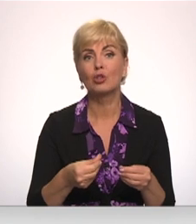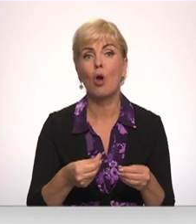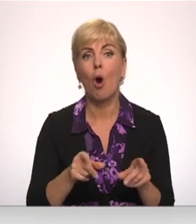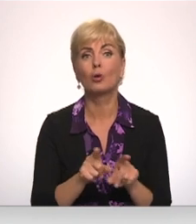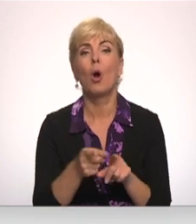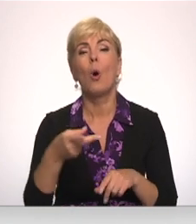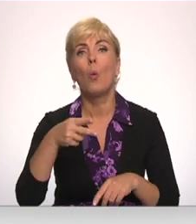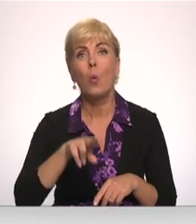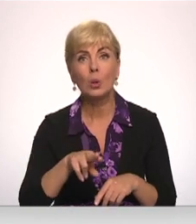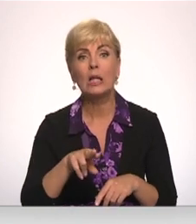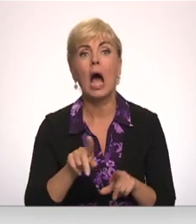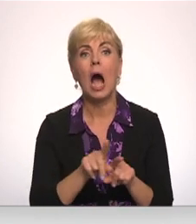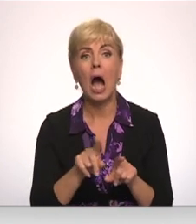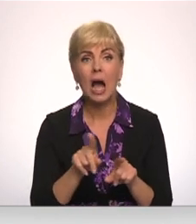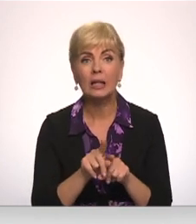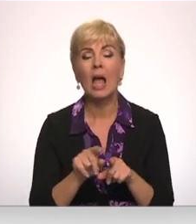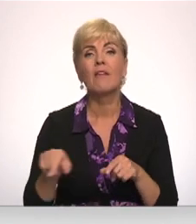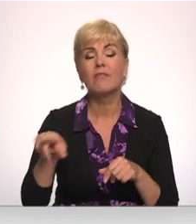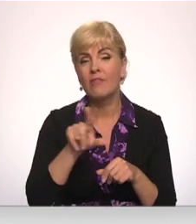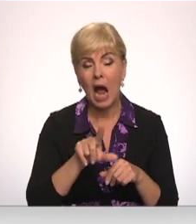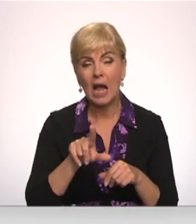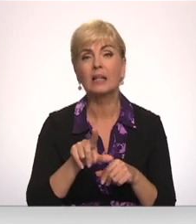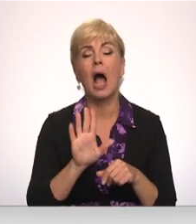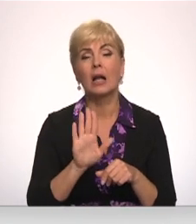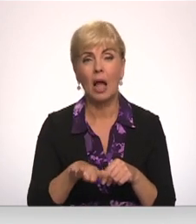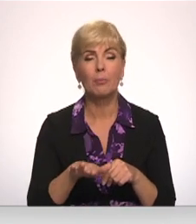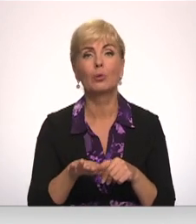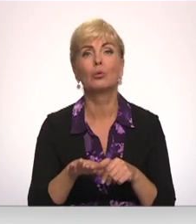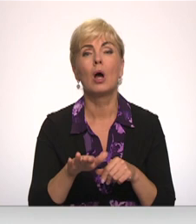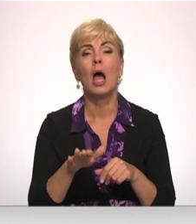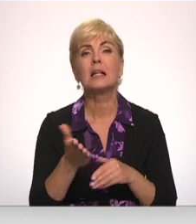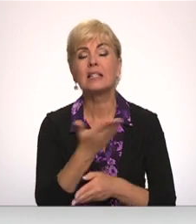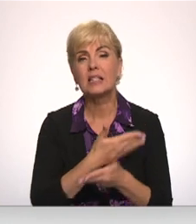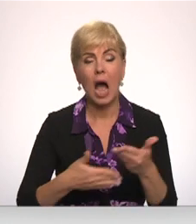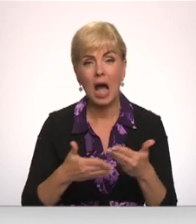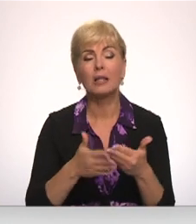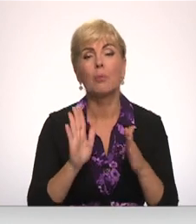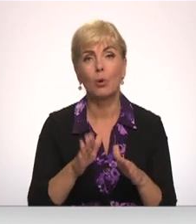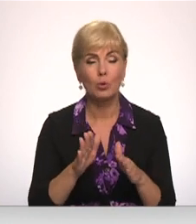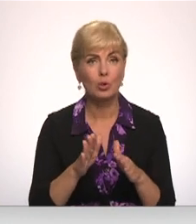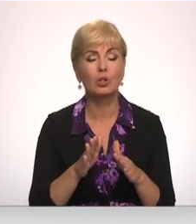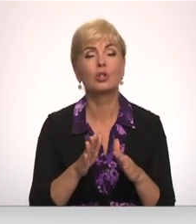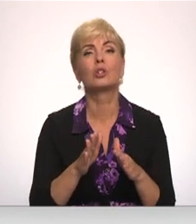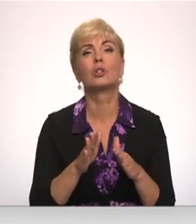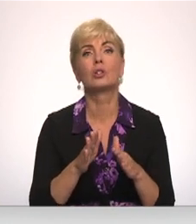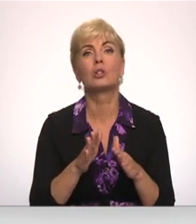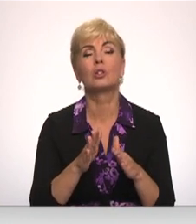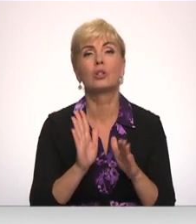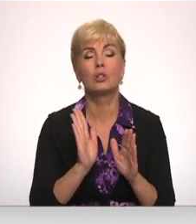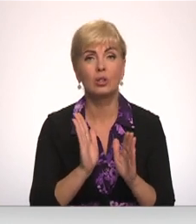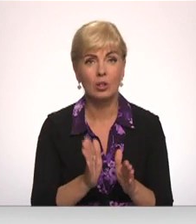Un ciešāk un ciešāk visticamāk kļūst sadarbība ar Ukrainu šajā ziņā. Un lūk